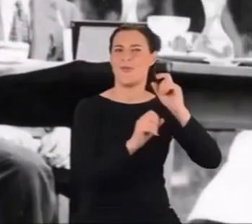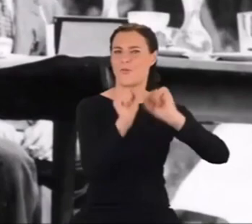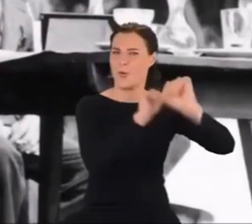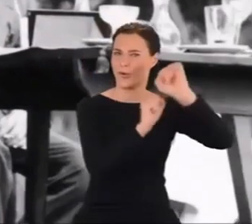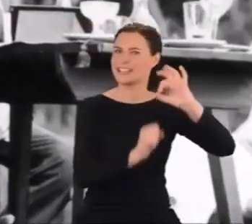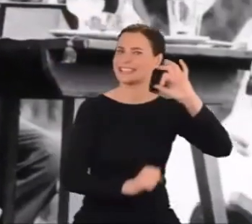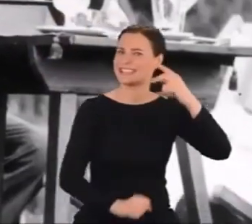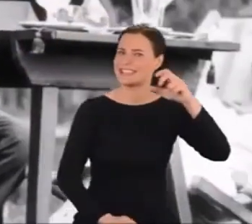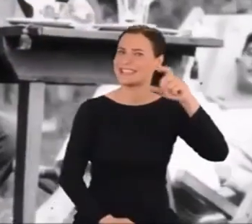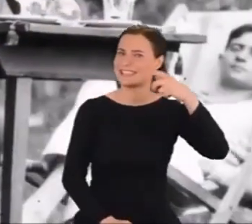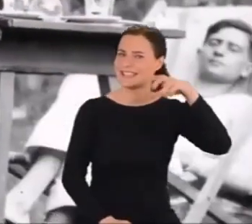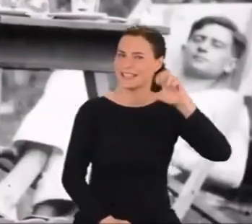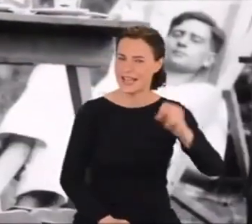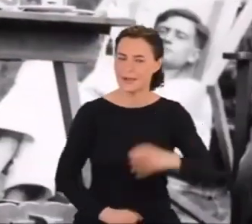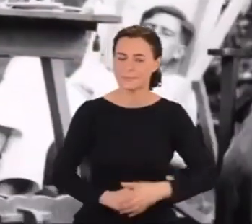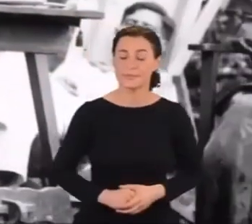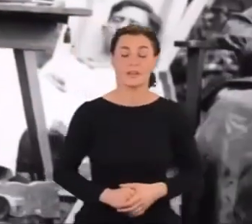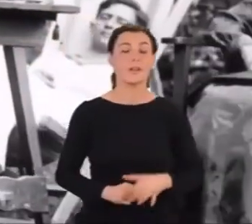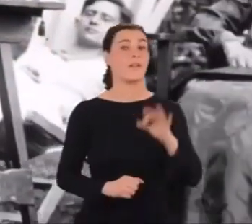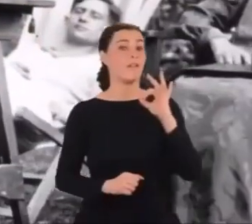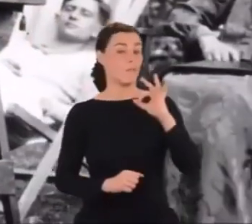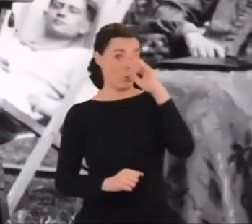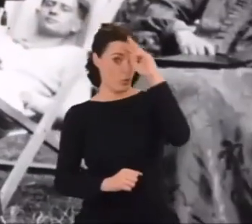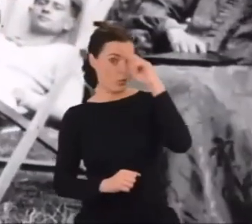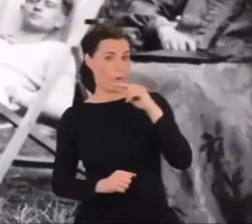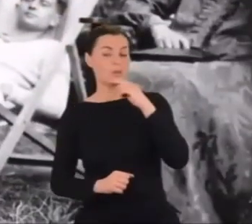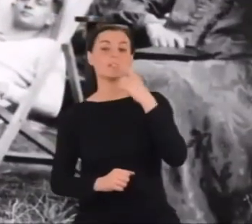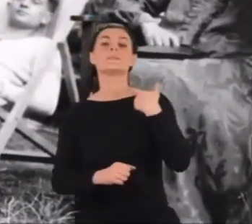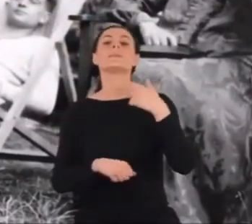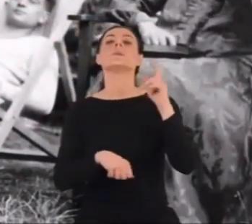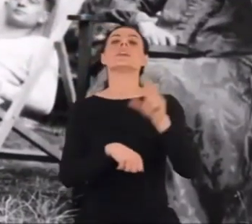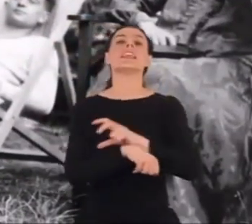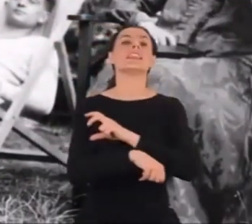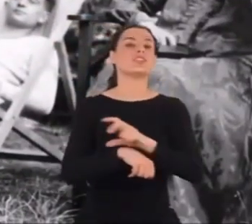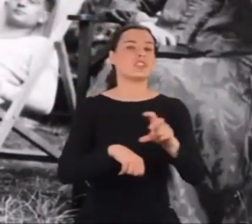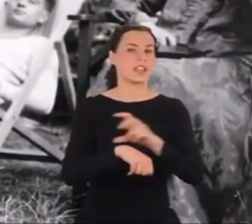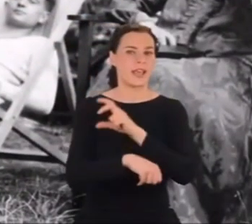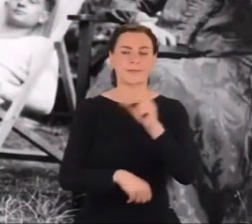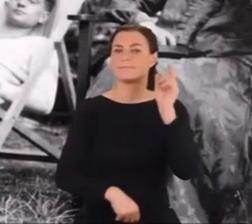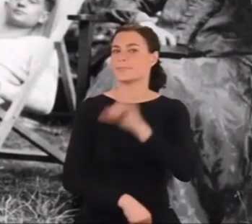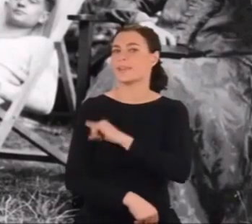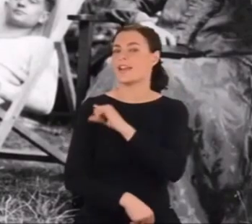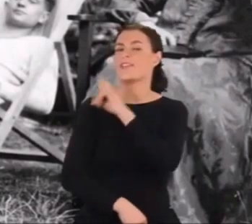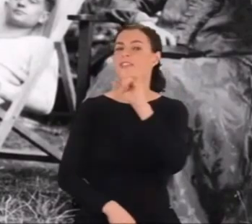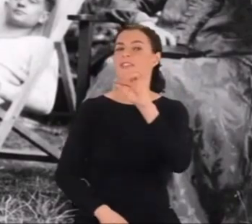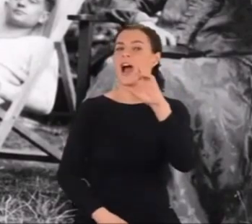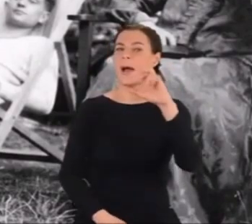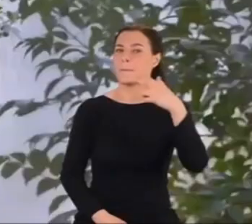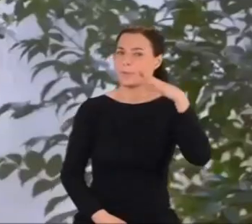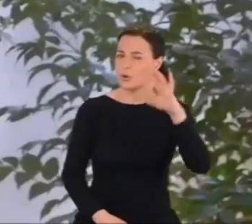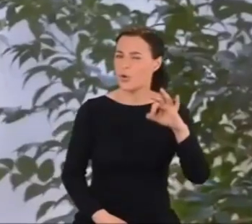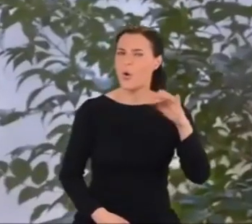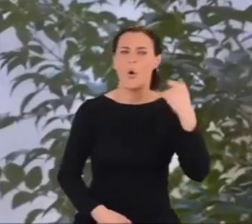Fabio był inżynierem. Projektował oryginalne budowle niezwykłej urody.